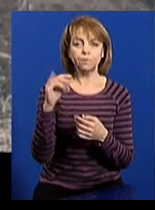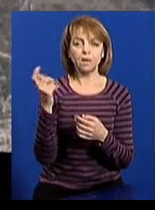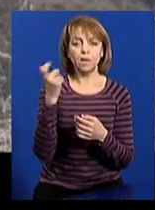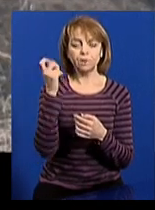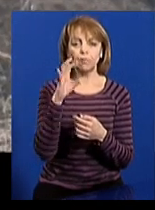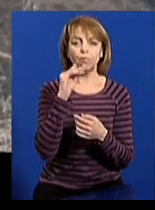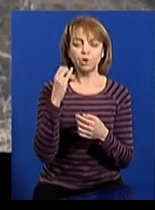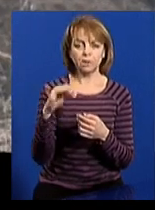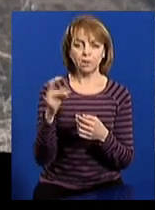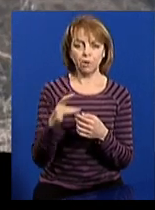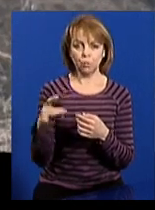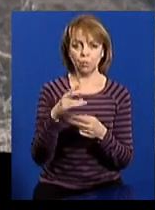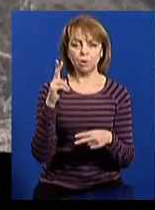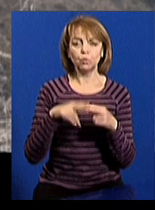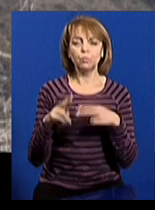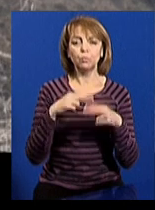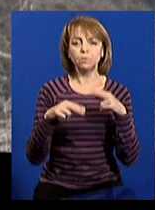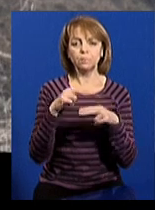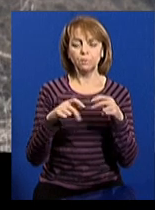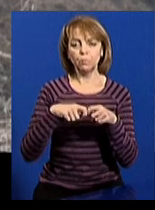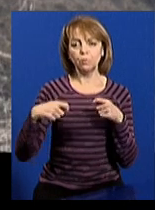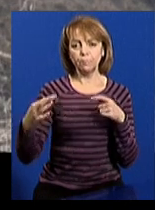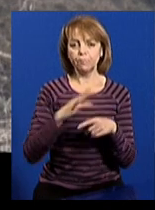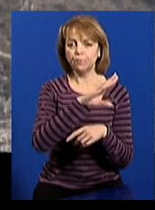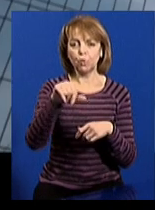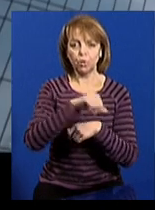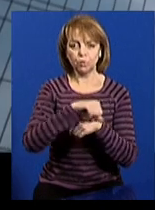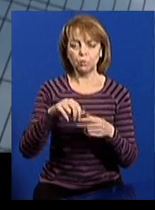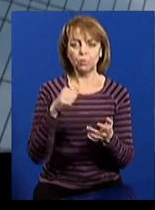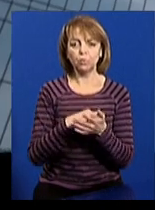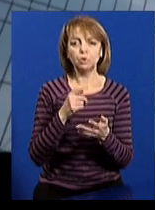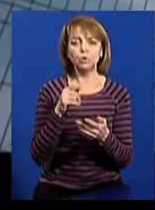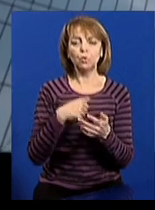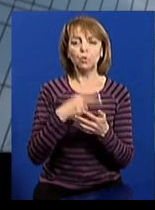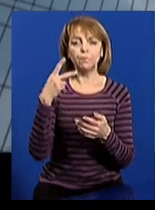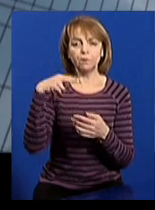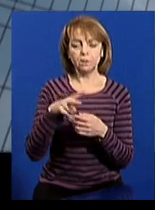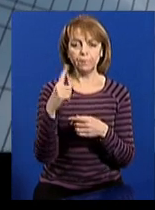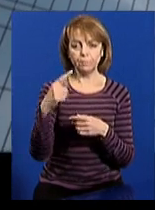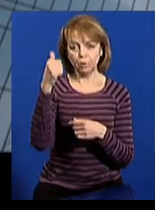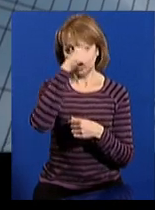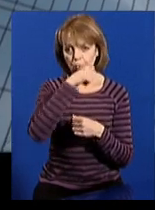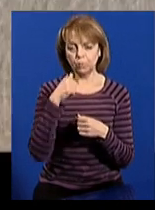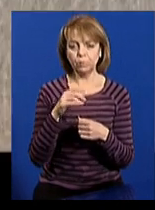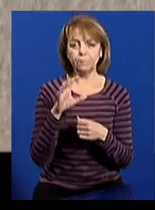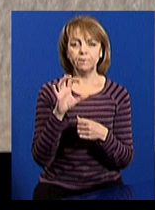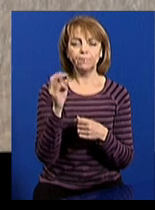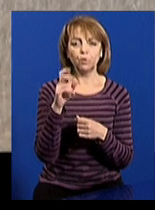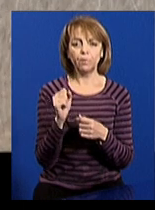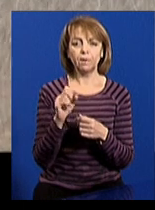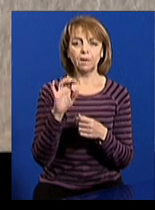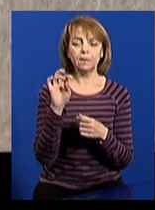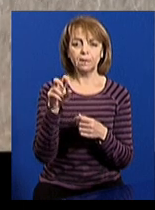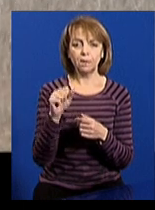Вовчанському районах. Закінчити будівництво вздовж всього кордону мають до 2021 року. Софія Цвіткова, Антон Калита,